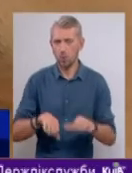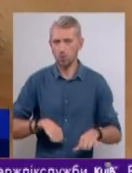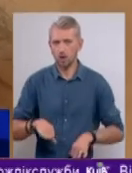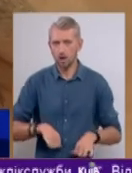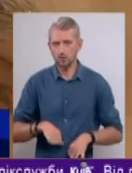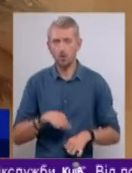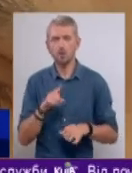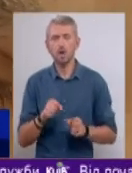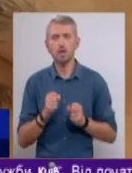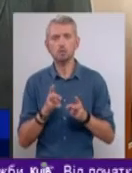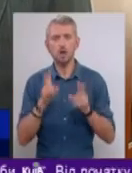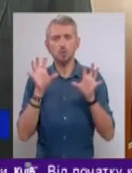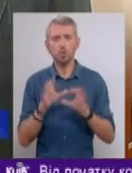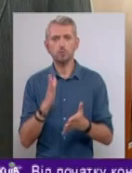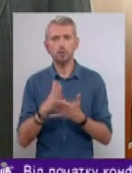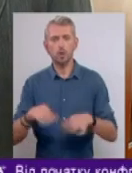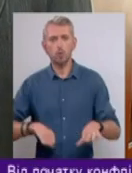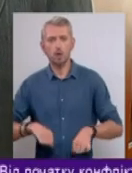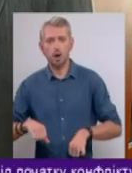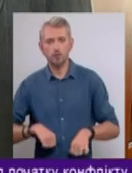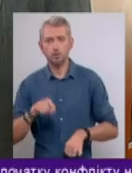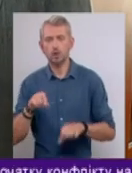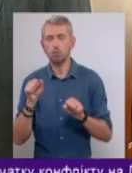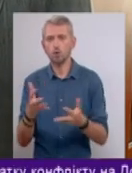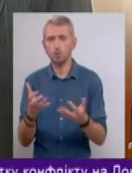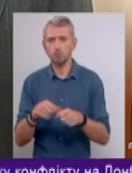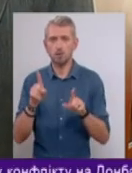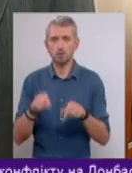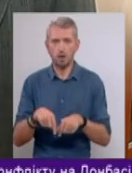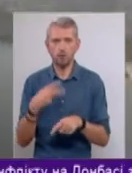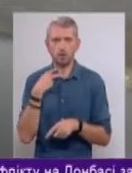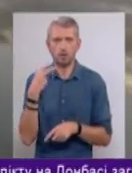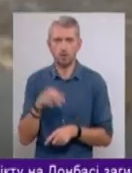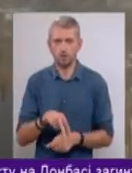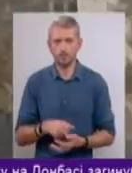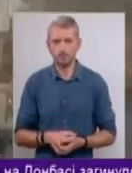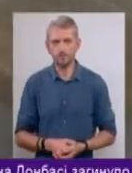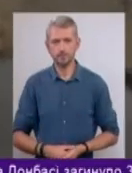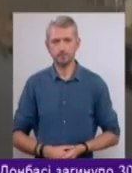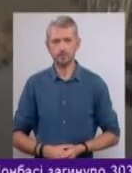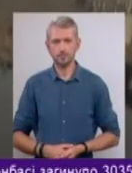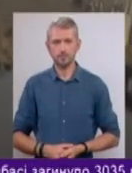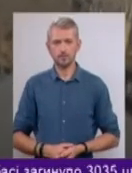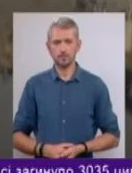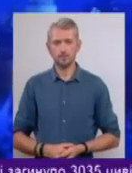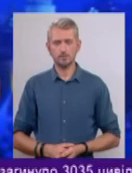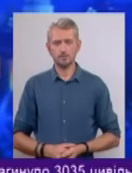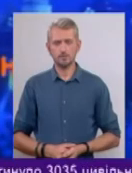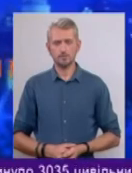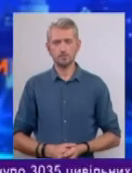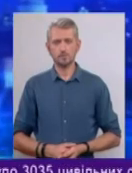За кримінальним кодексом є хуліганство, там можна отримати навіть позбавлення волі. Ксенія Лушчик, телеканал Київ.